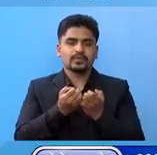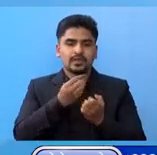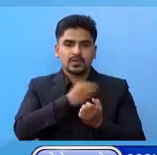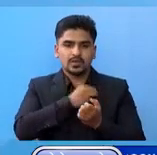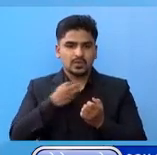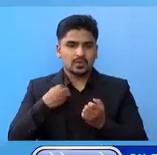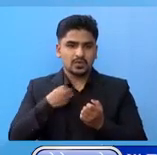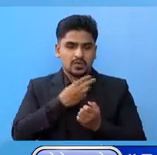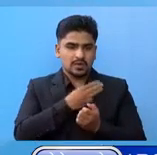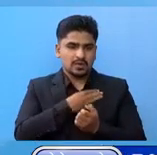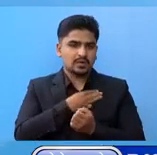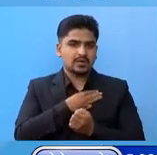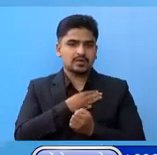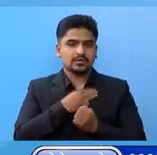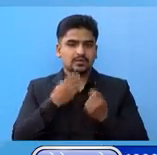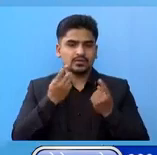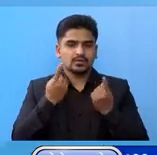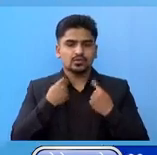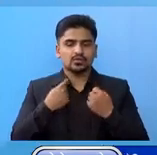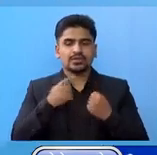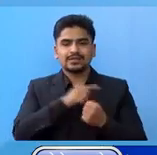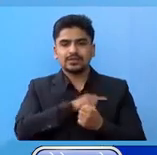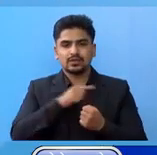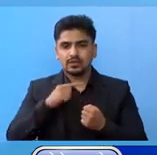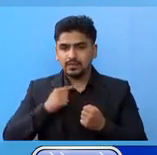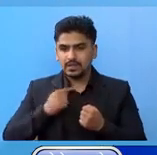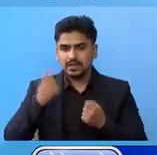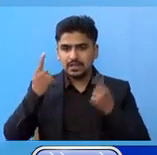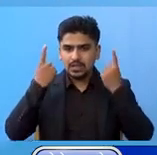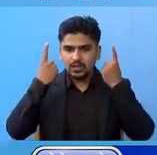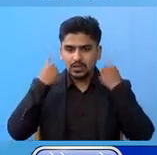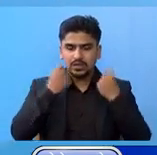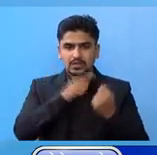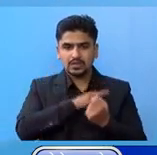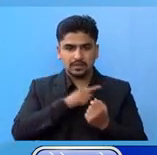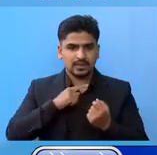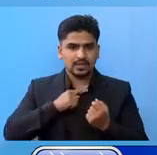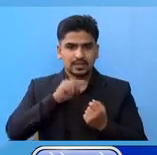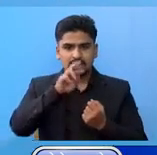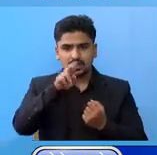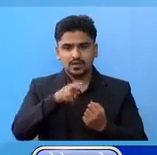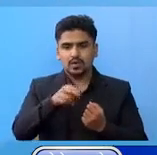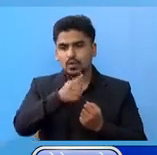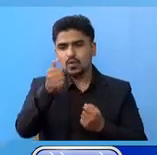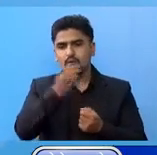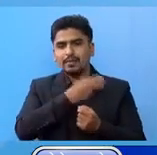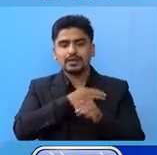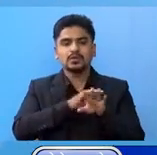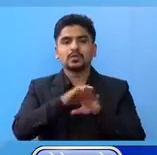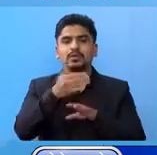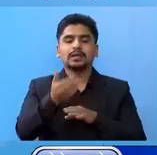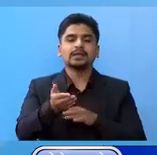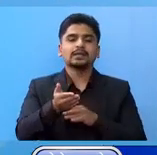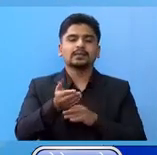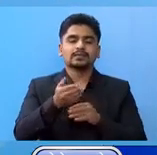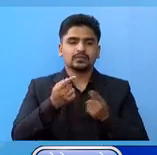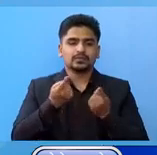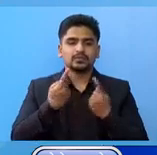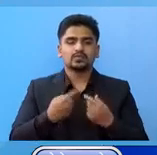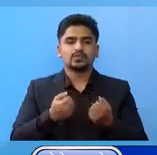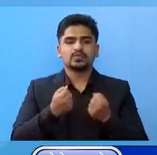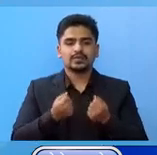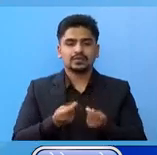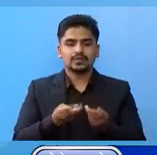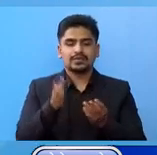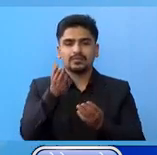चिकिस्षक हरू स्वास्थ्यकर्मी हरू नर्सिंग स्टाफ हरू तथा अन्य सवयगी सुबेख्चु करू लाई स्वास्थ्य